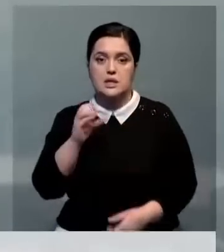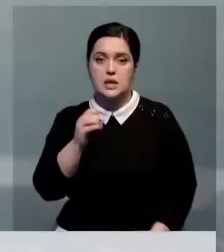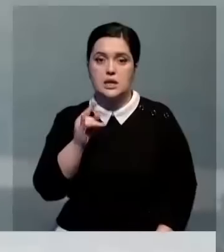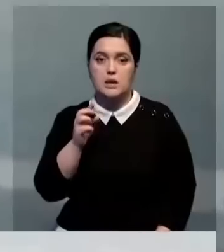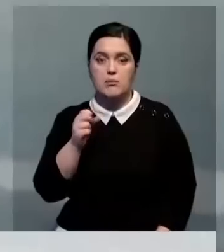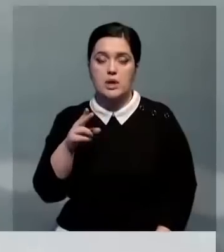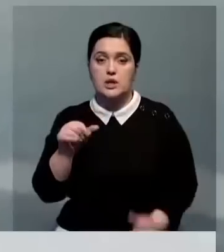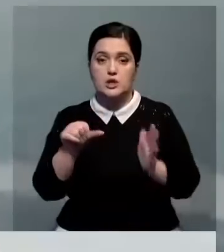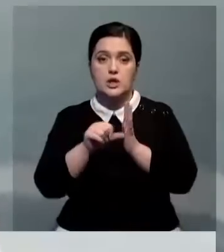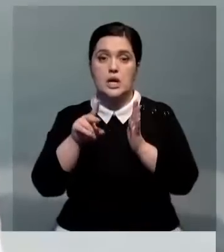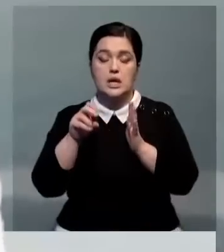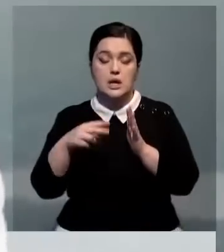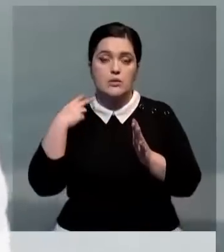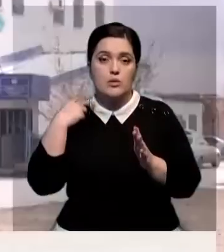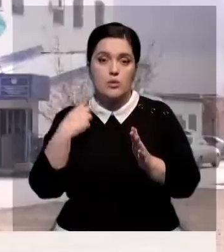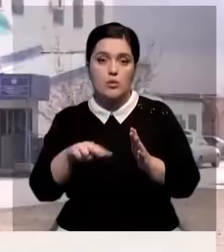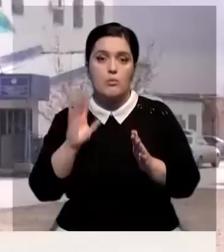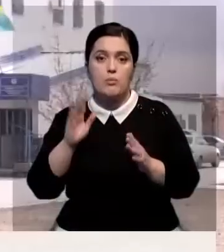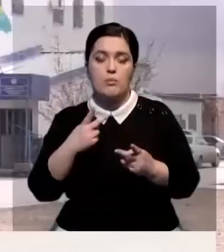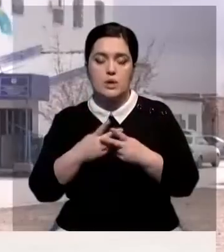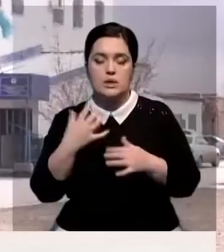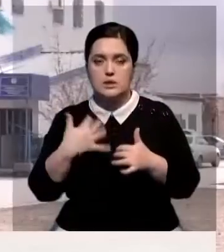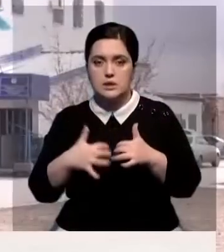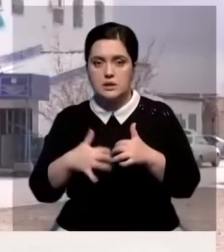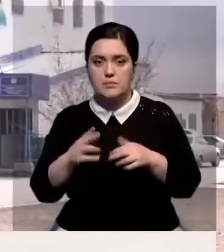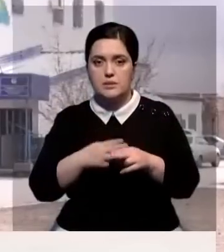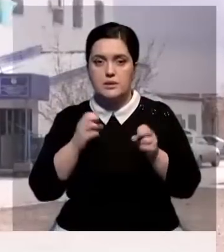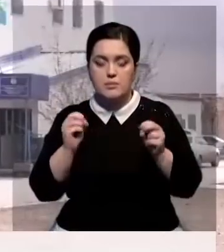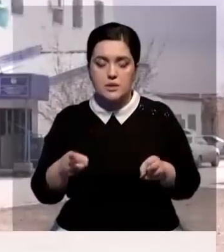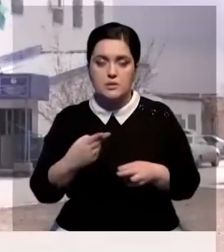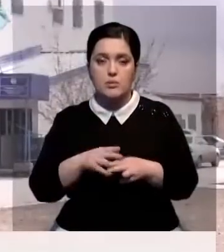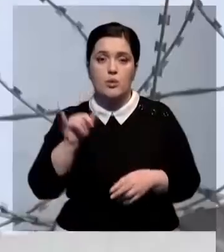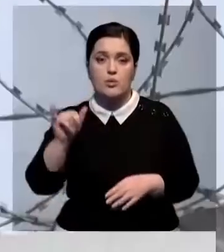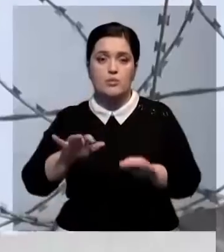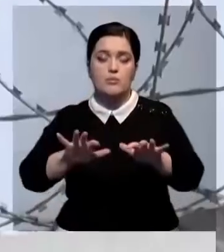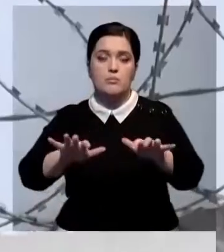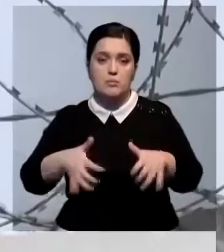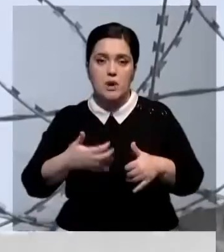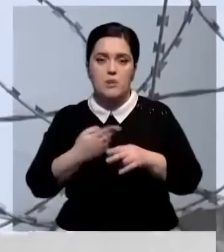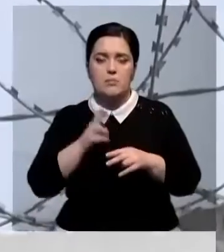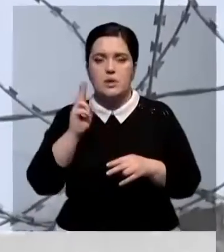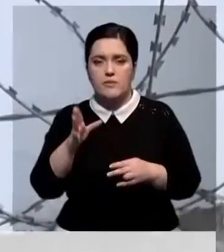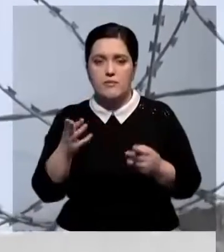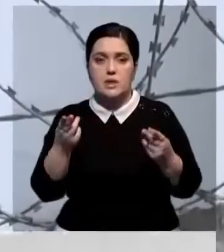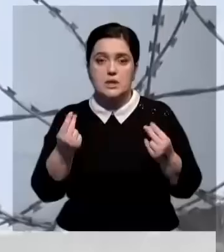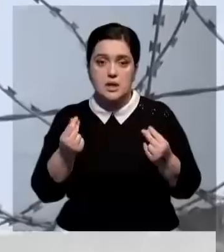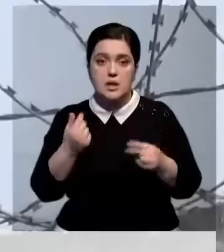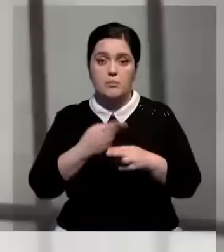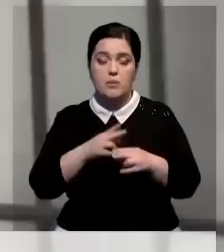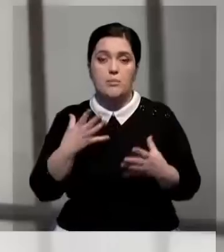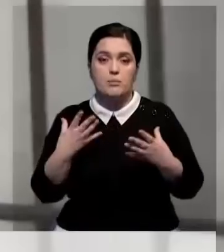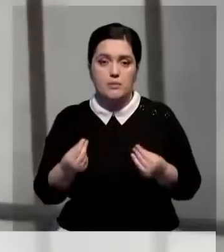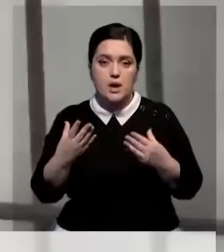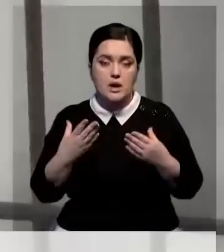осудили на 6 лет. Проведет их он в колонии средней безопасности. Кроме того, у него конфисковали имущество. Судья пояснил, что в качестве